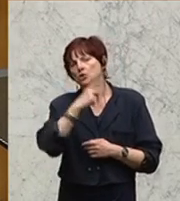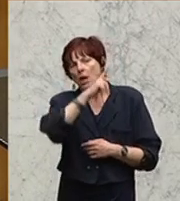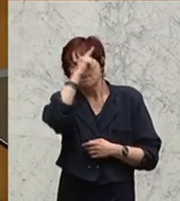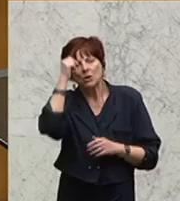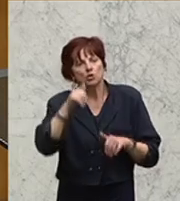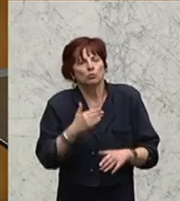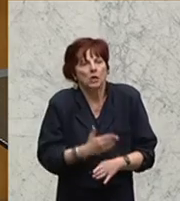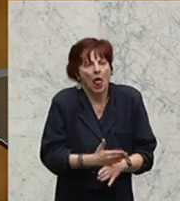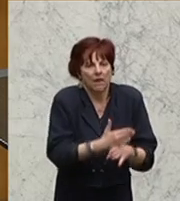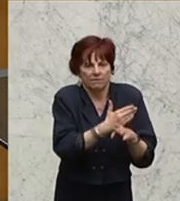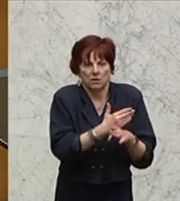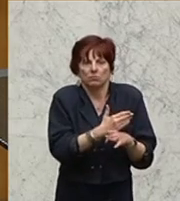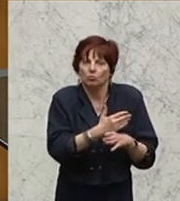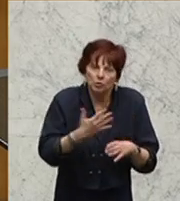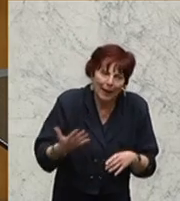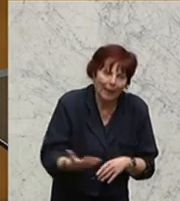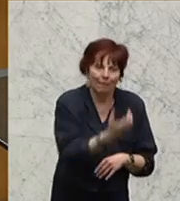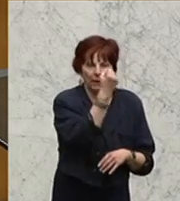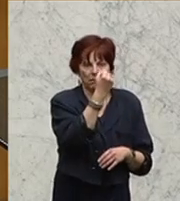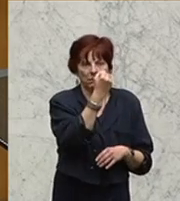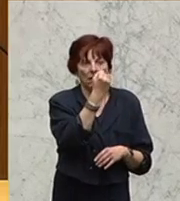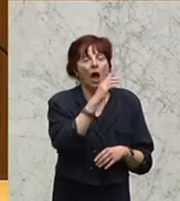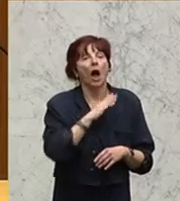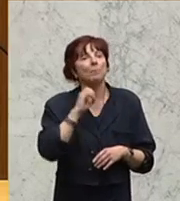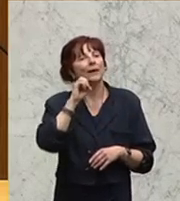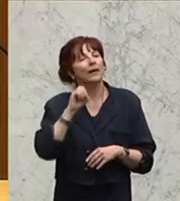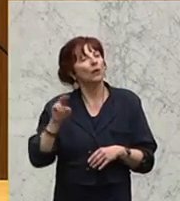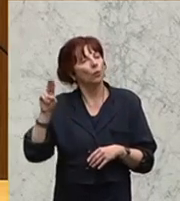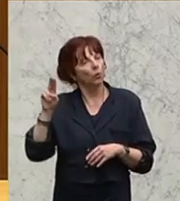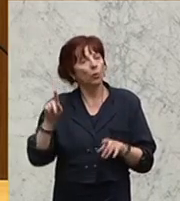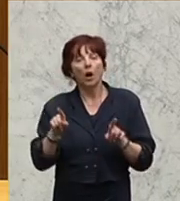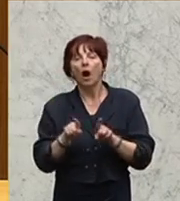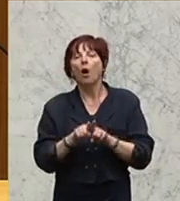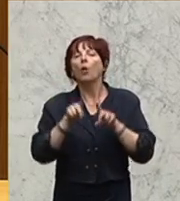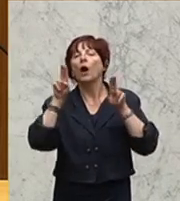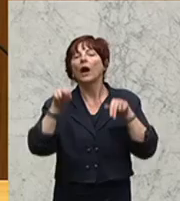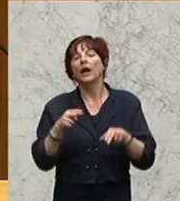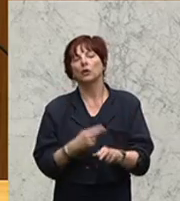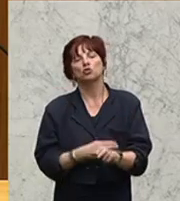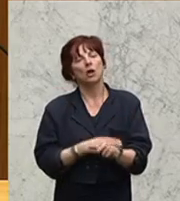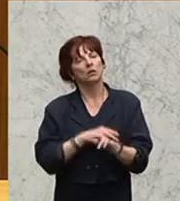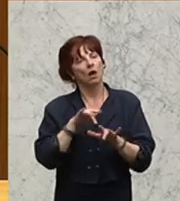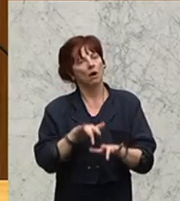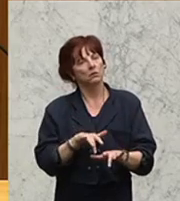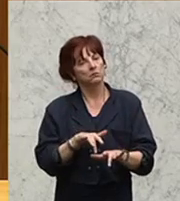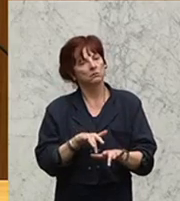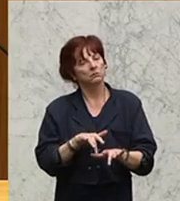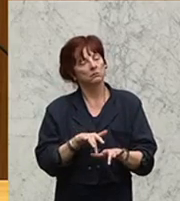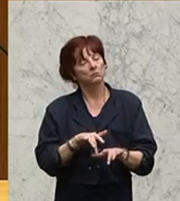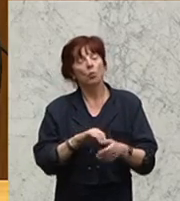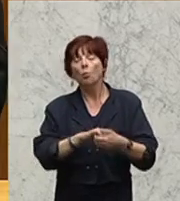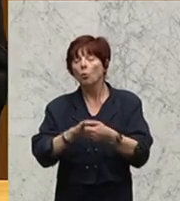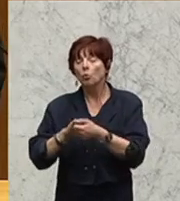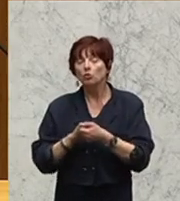zu retten, aber die Europäische Union ist auch eine rechtsstaatliche Union und hat sich